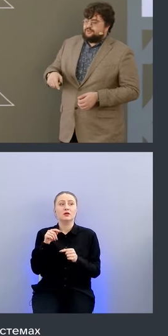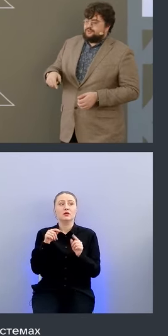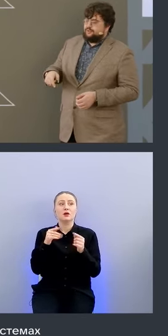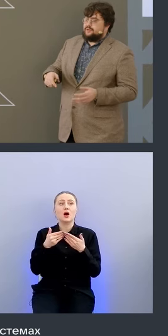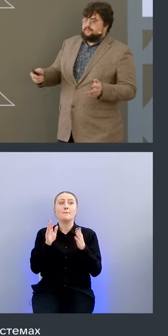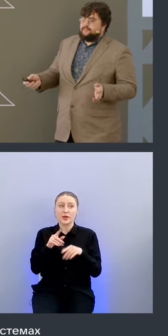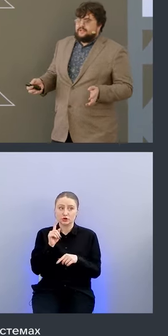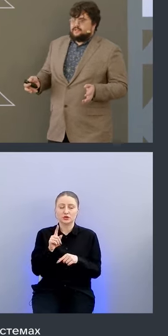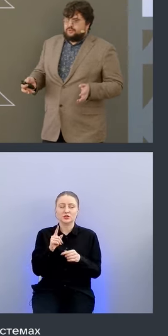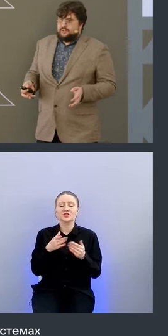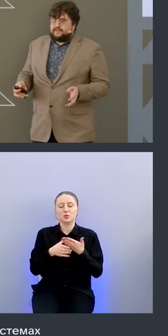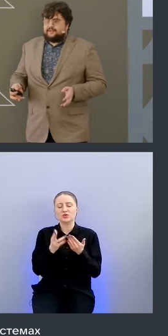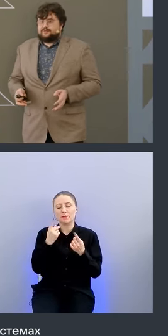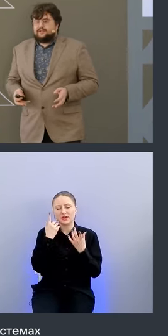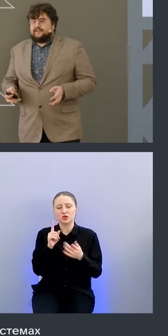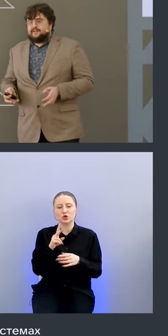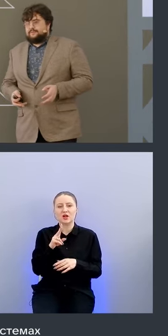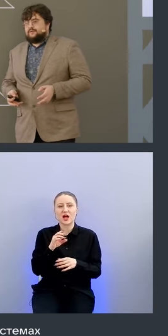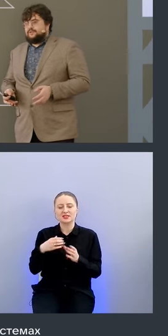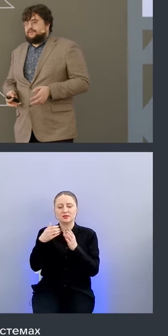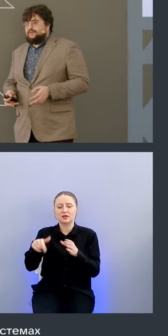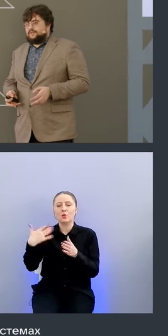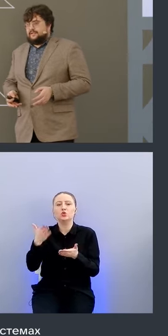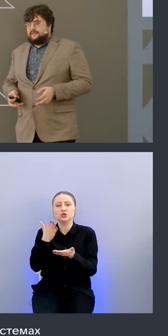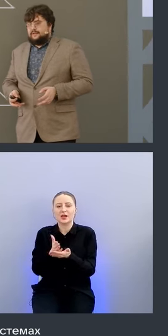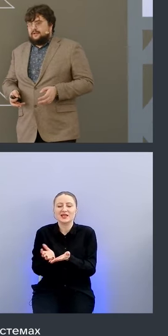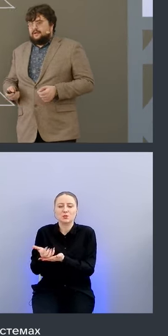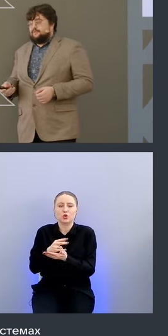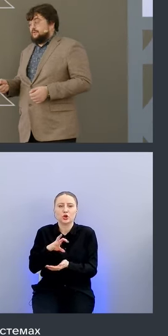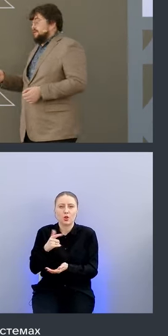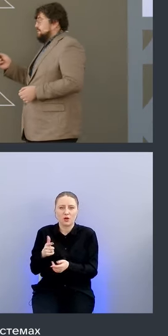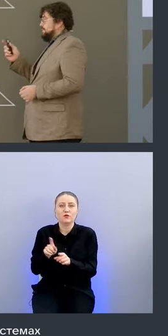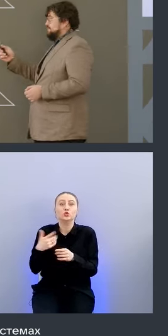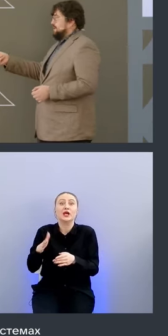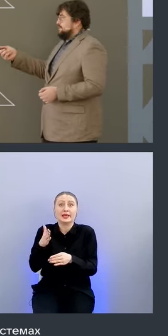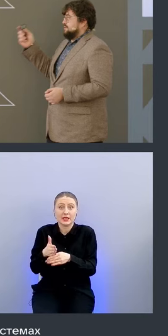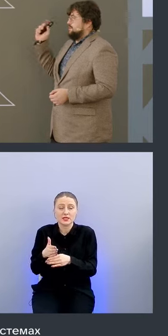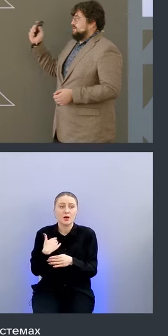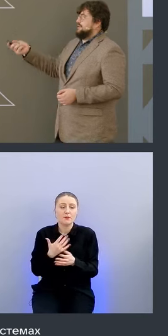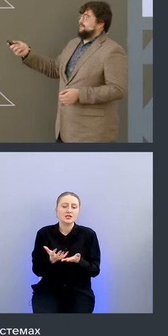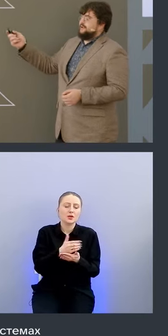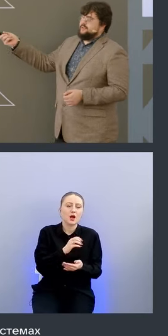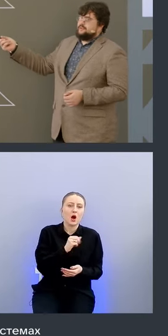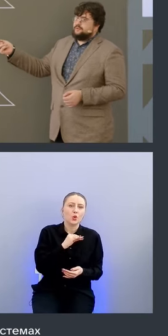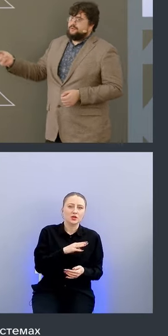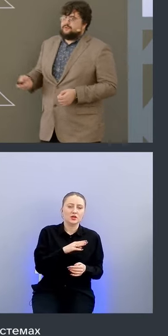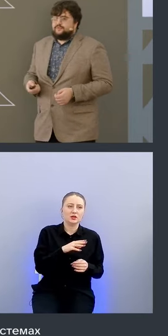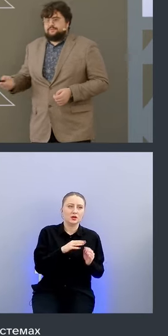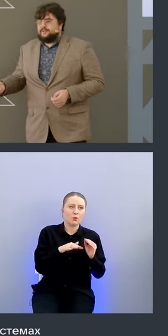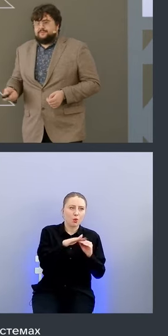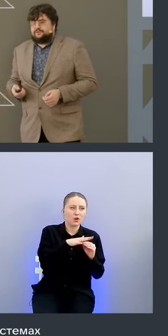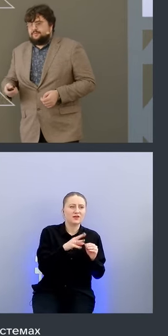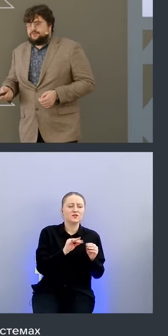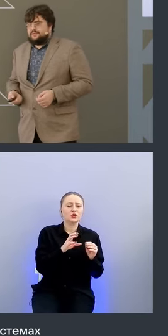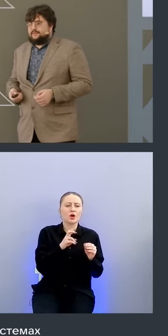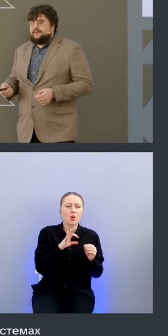же с помощью ну там понятно что на кластерах уже некий там сборщик логов стоит вот мы собираем аудит полисик обилить сколы то есть